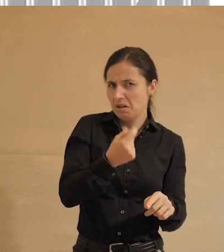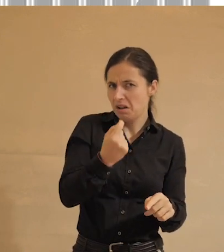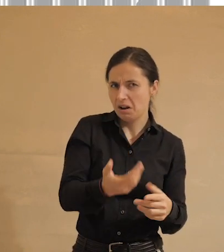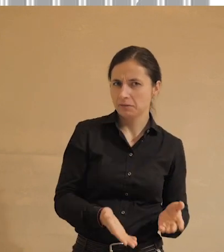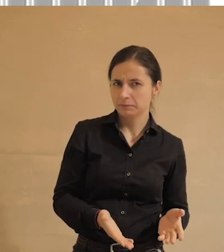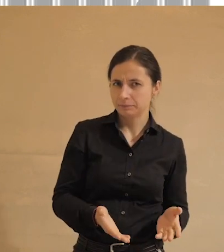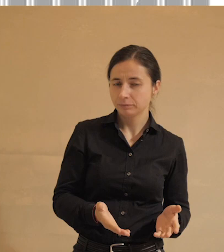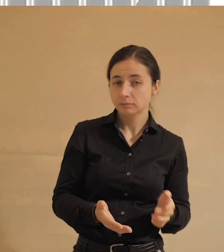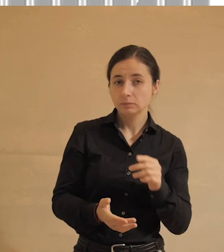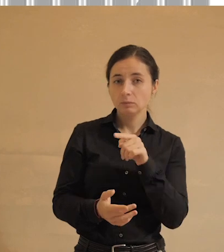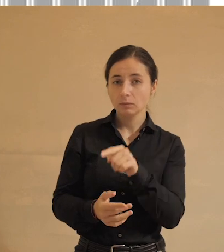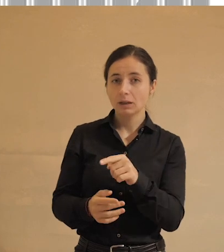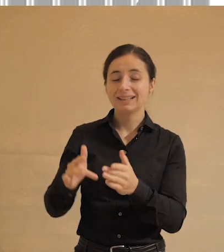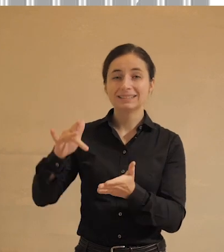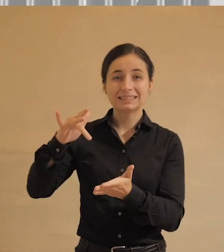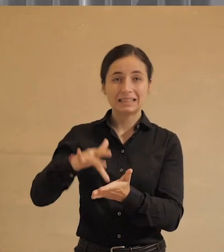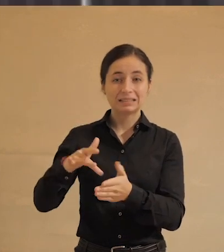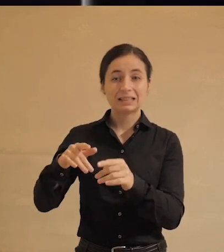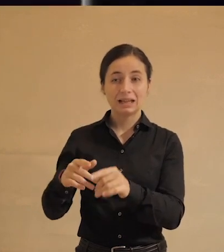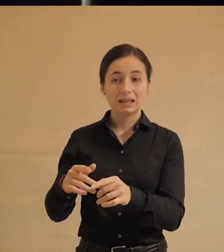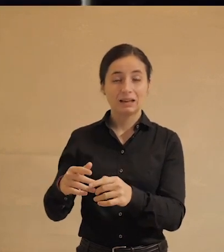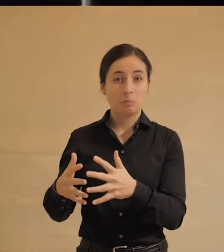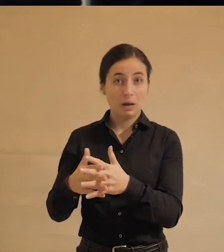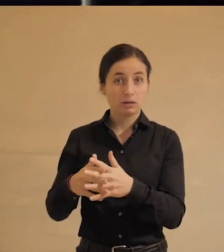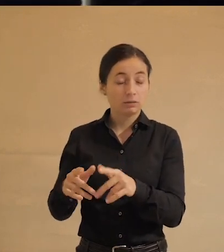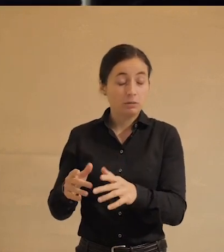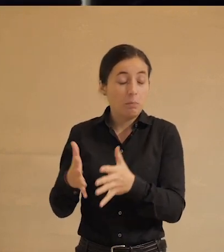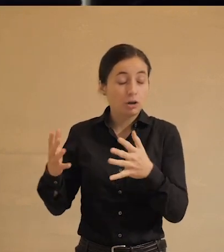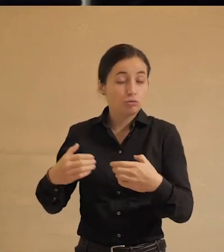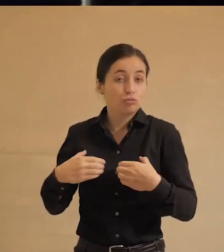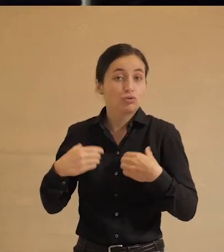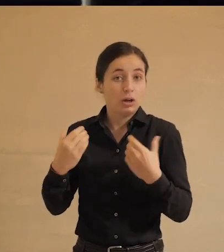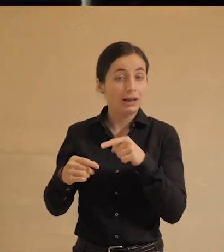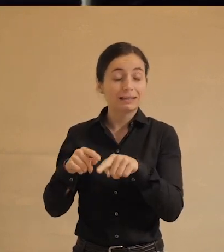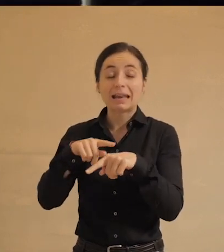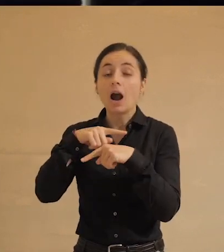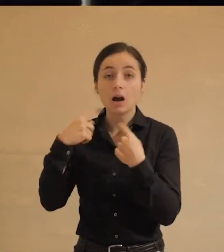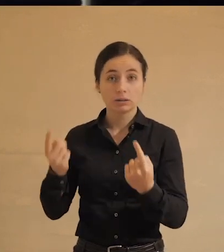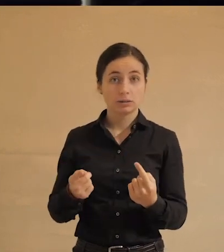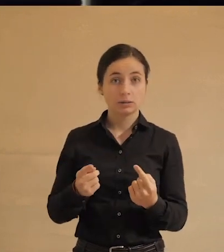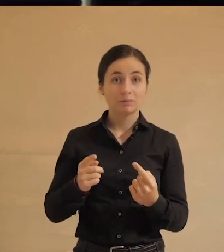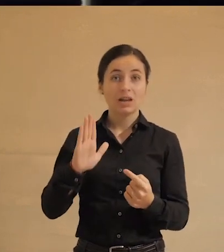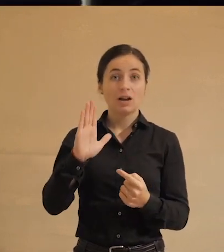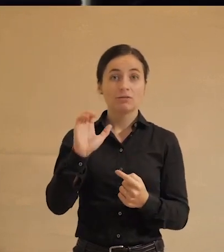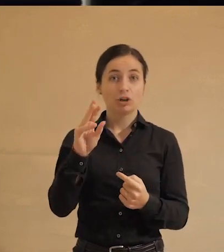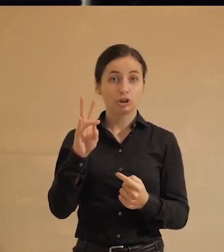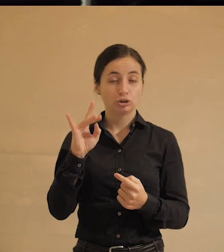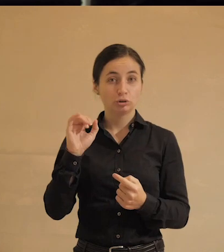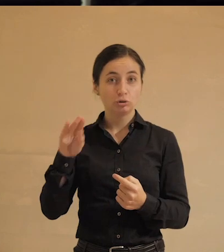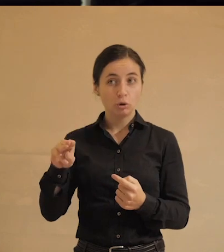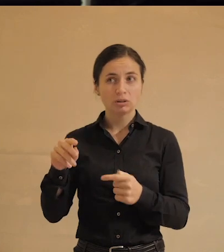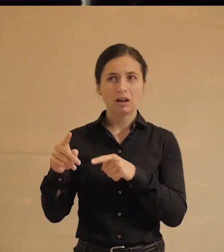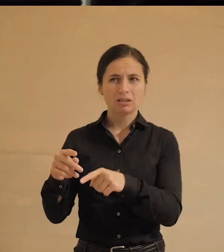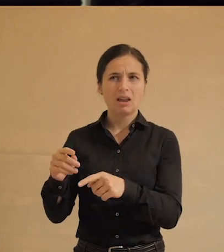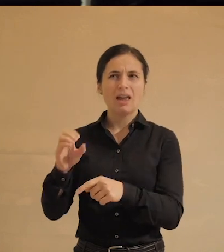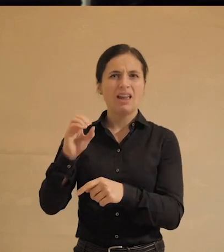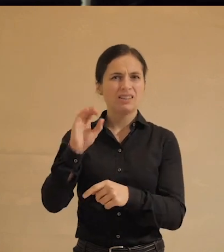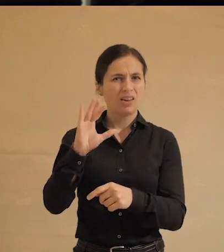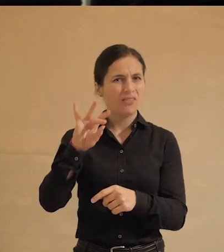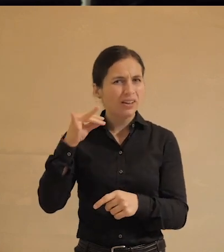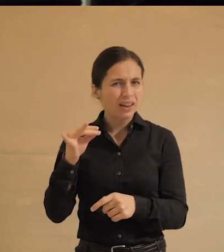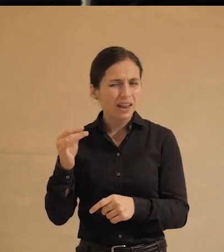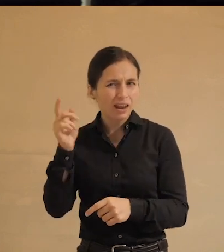американский страх. Они этого не хотят. Вот этот вот зловещий Вашингтон, где сидят там какие-то евреи и ротшильды,